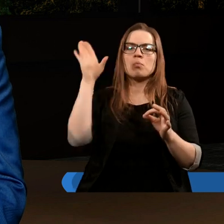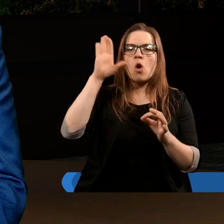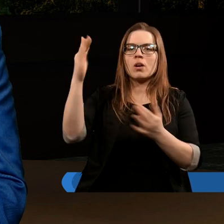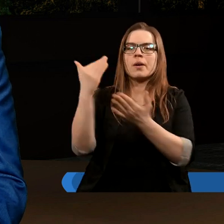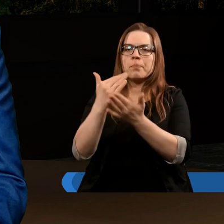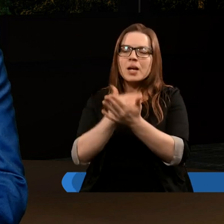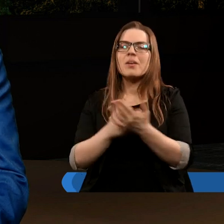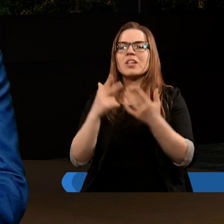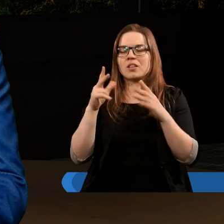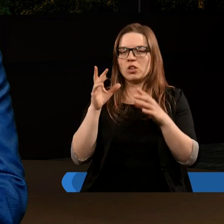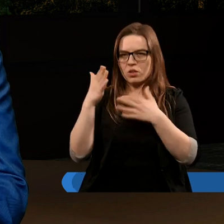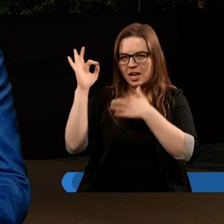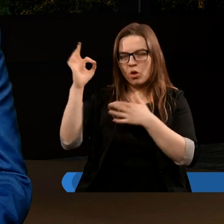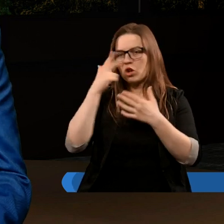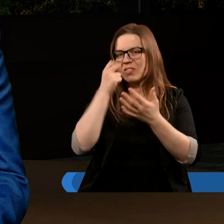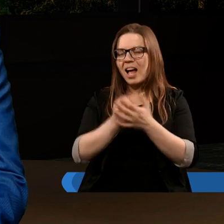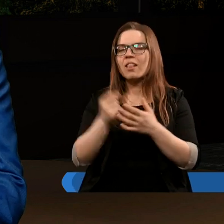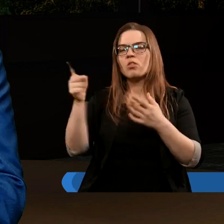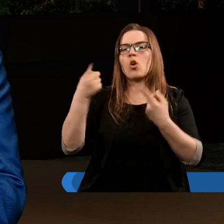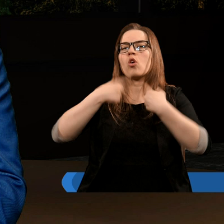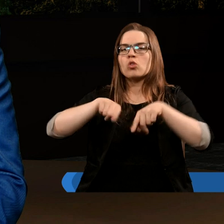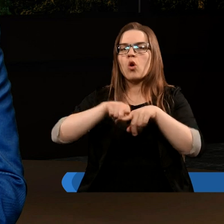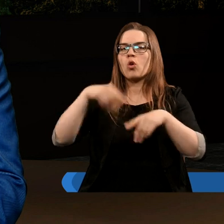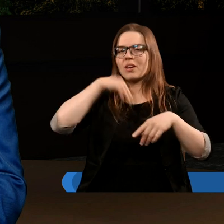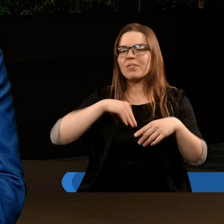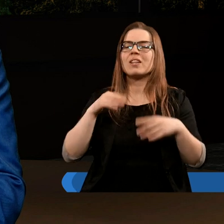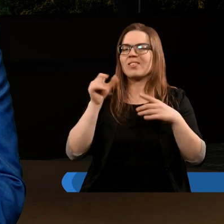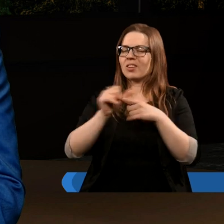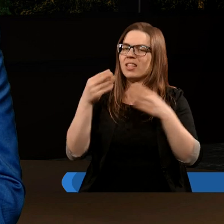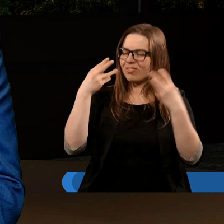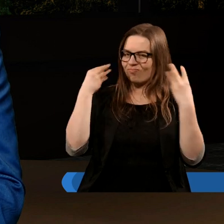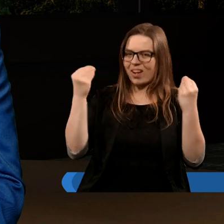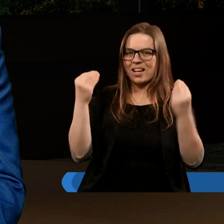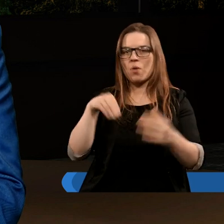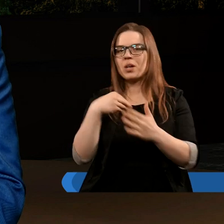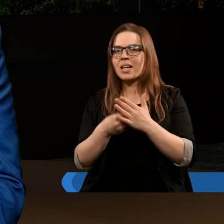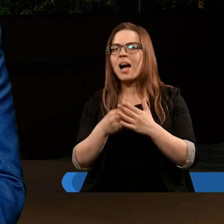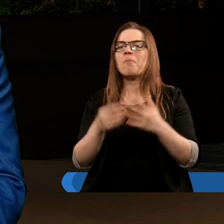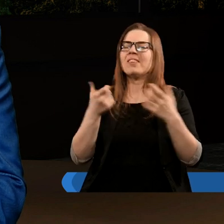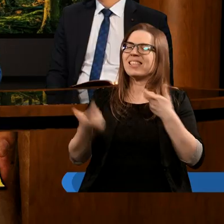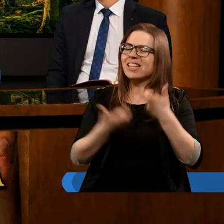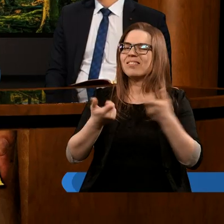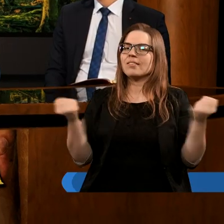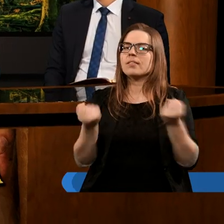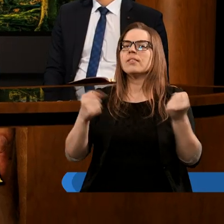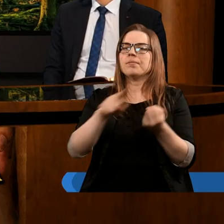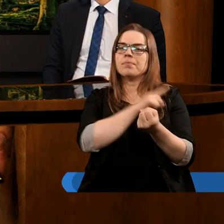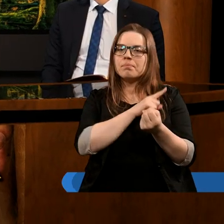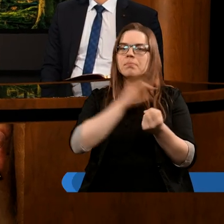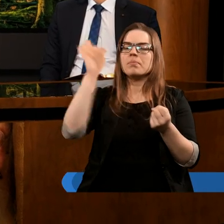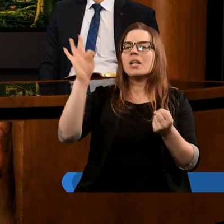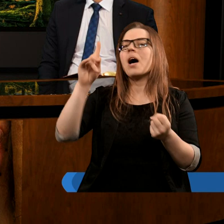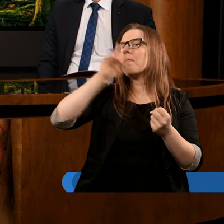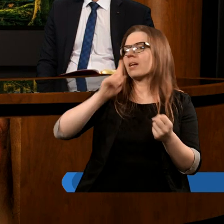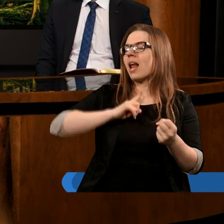trwają przy tym świadectwie Jezusa, czego On dokonał. To jest dla nich największy skarb i starają się wierzyć dokładnie tak, jak Pan Bóg